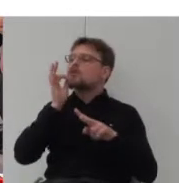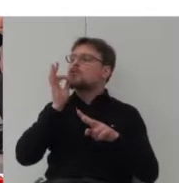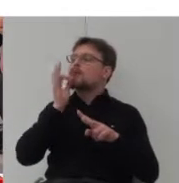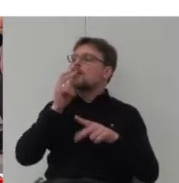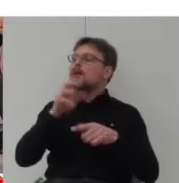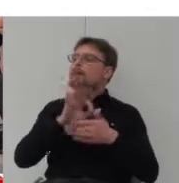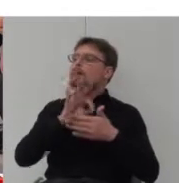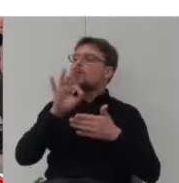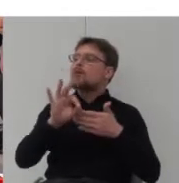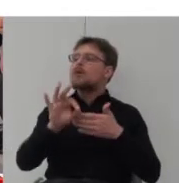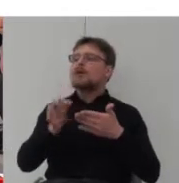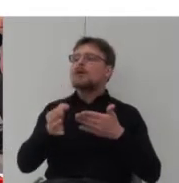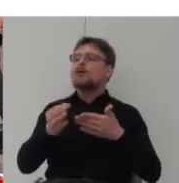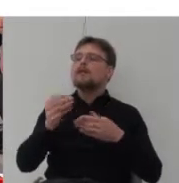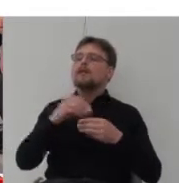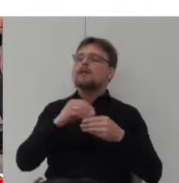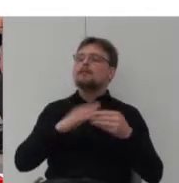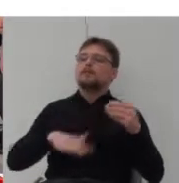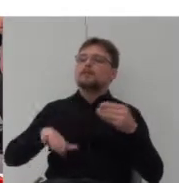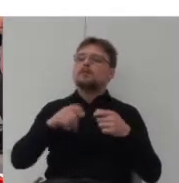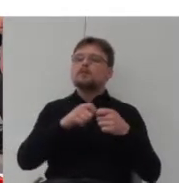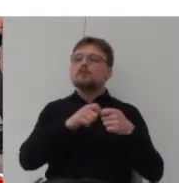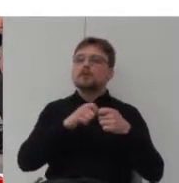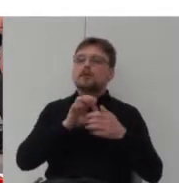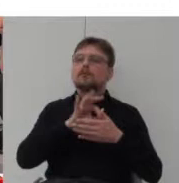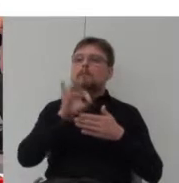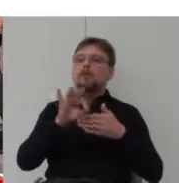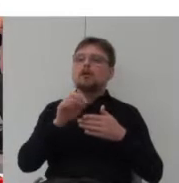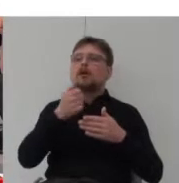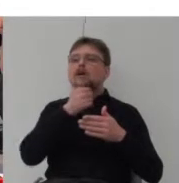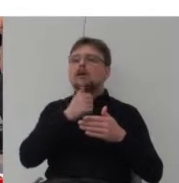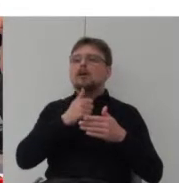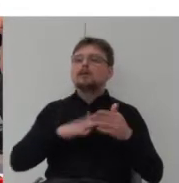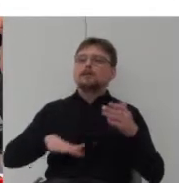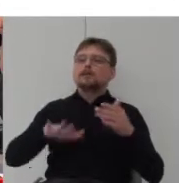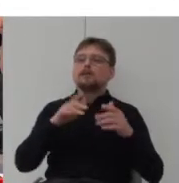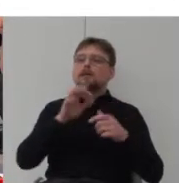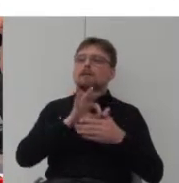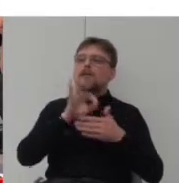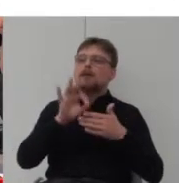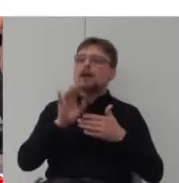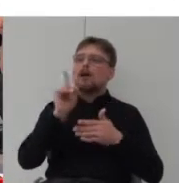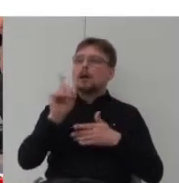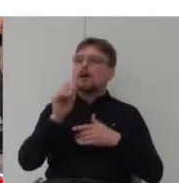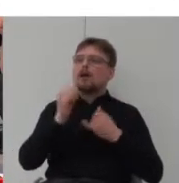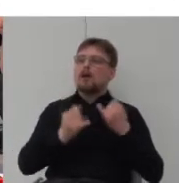zaprojektowanymi przestrzeniami wspólnymi, zielenią, ale nawet taki budynek, kiedy znajdzie się